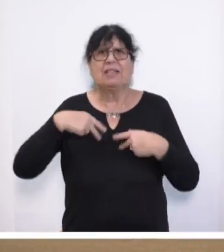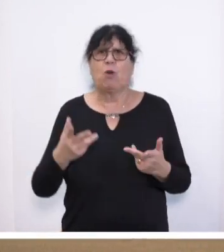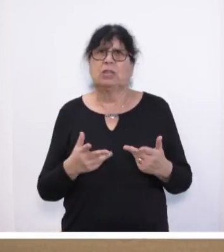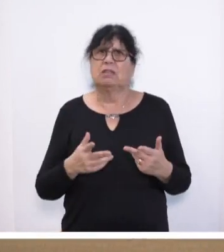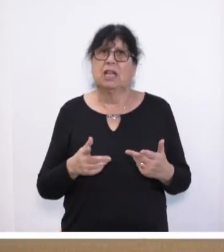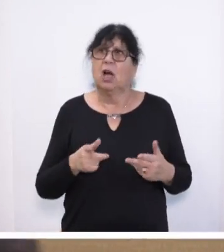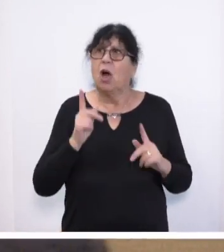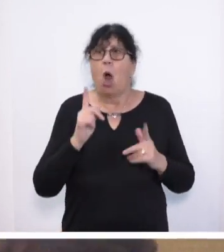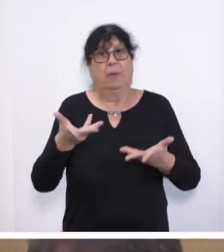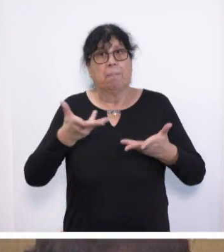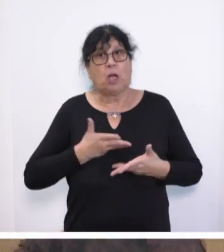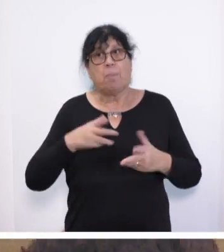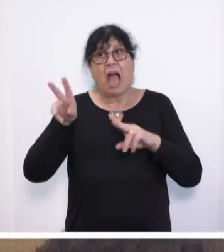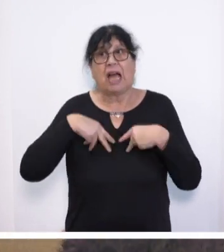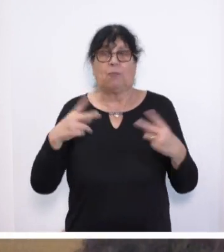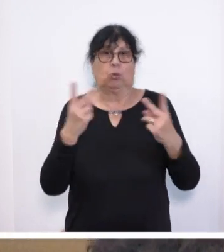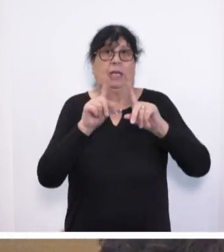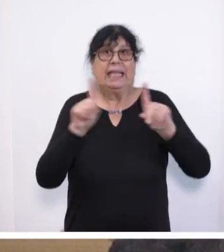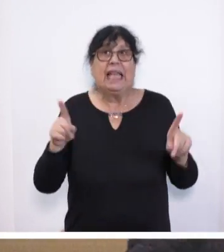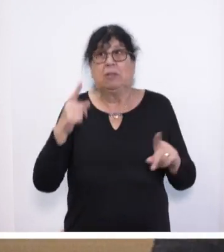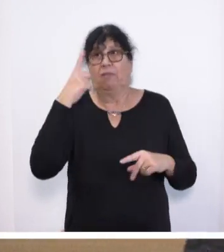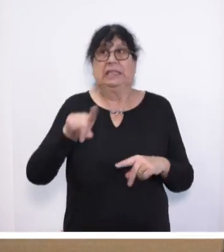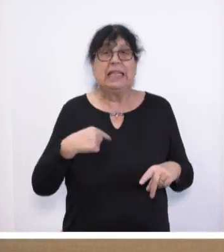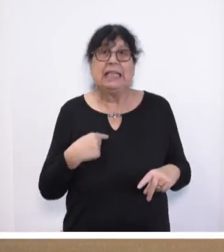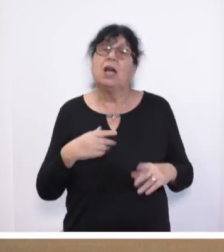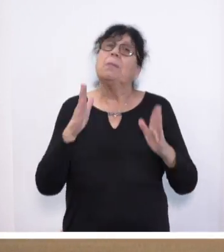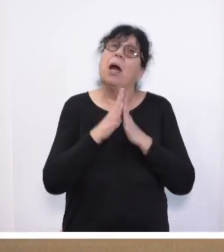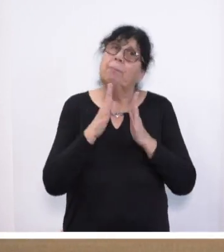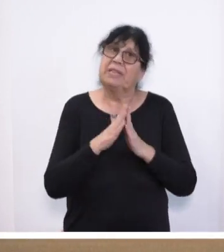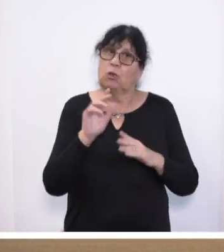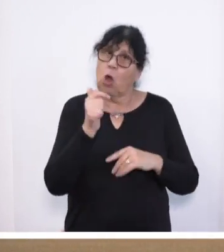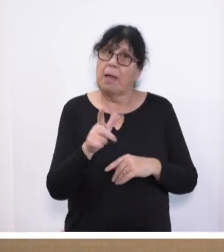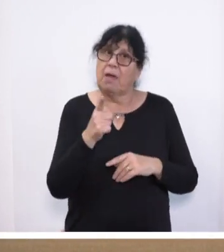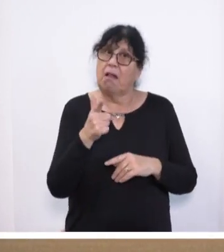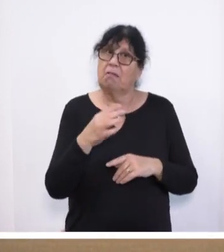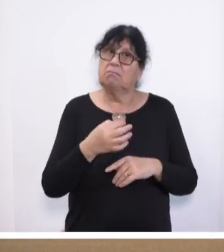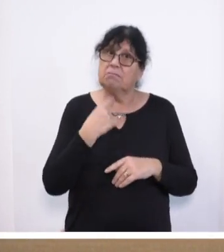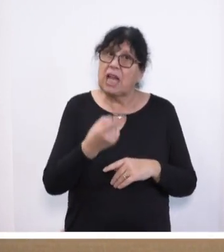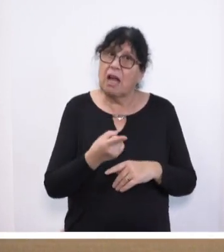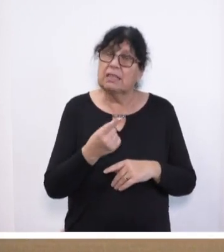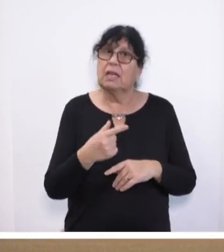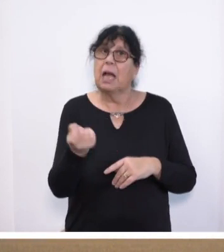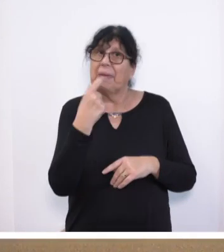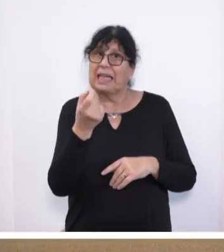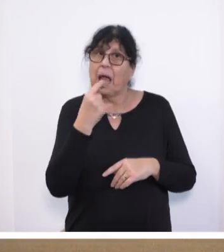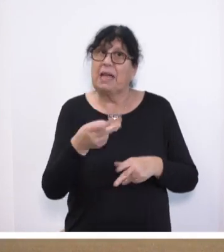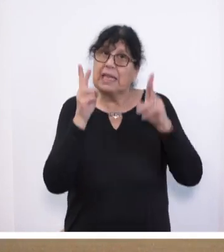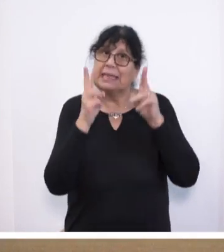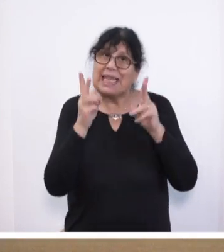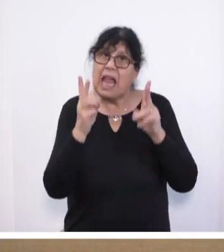ob ich sie bekomme oder nicht. Aber werden Sie noch einmal das Wort ergreifen und sagen, dass das sichergestellt ist oder